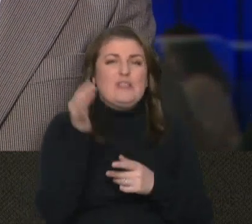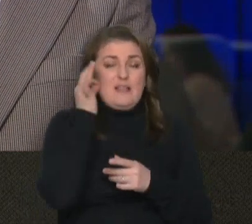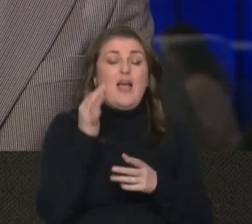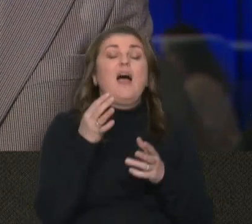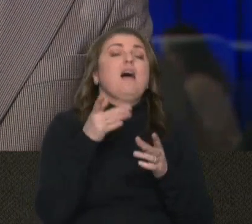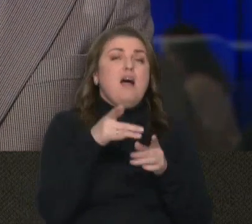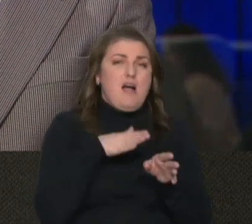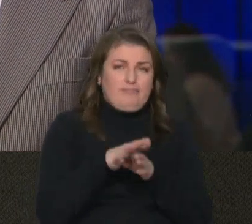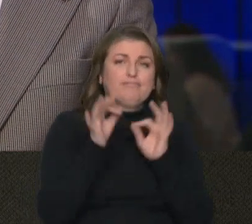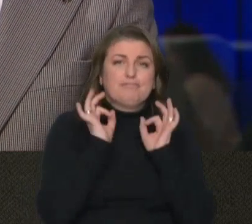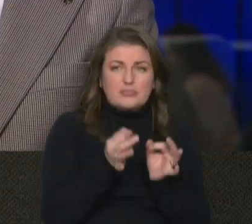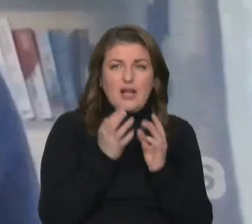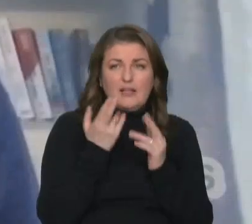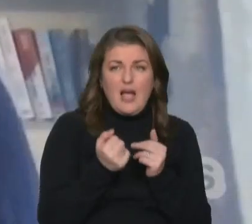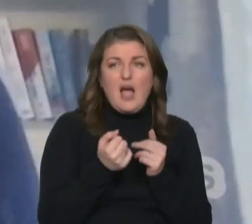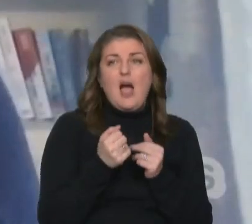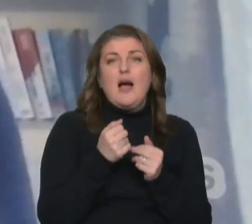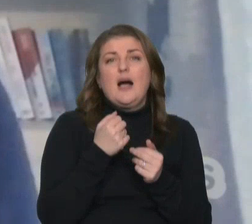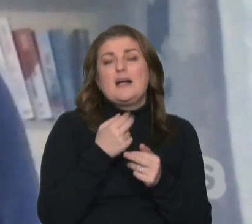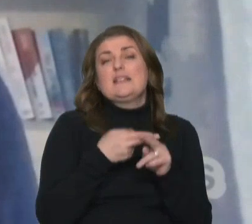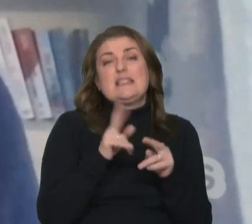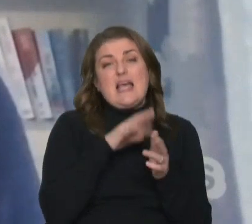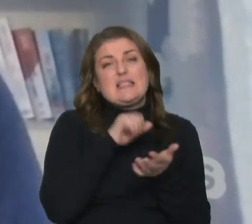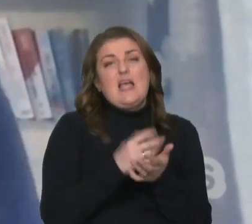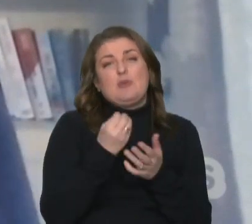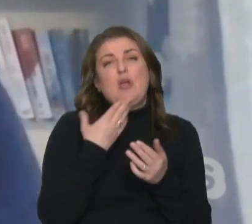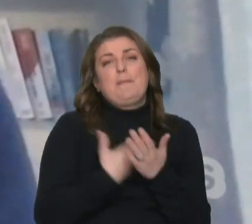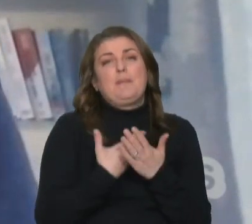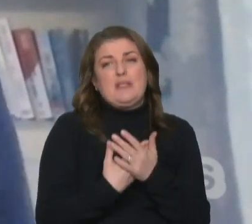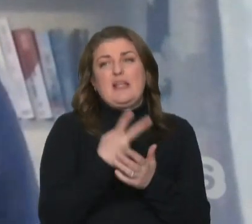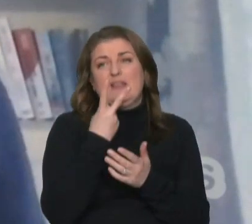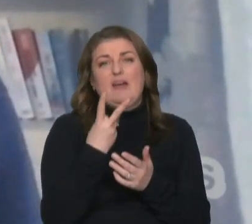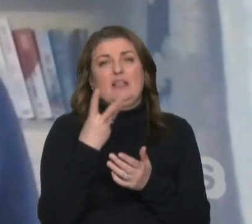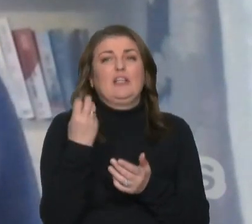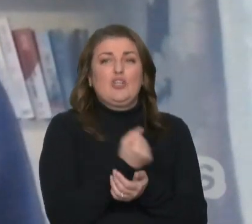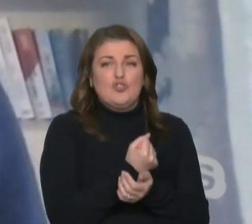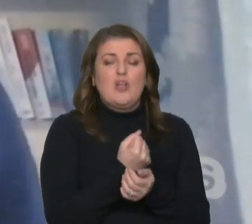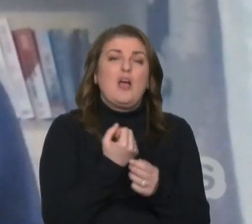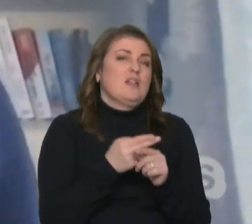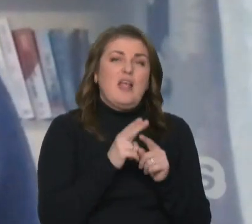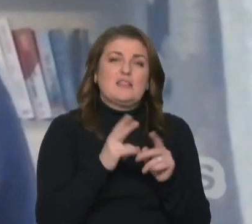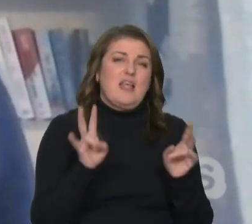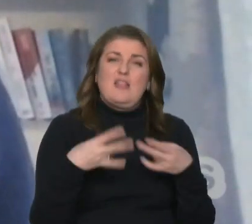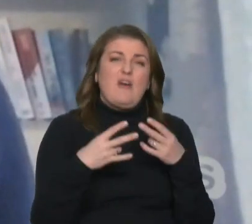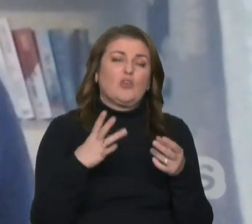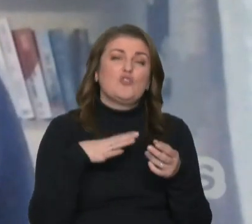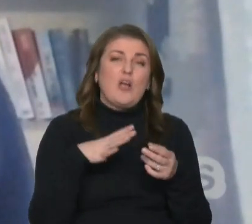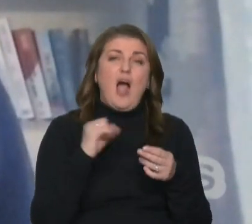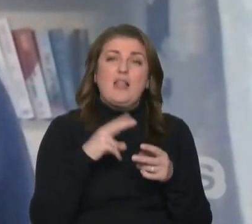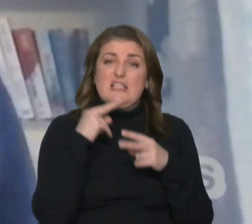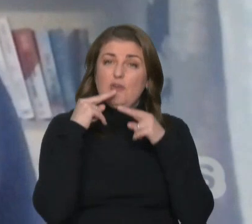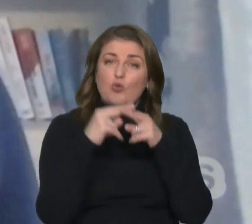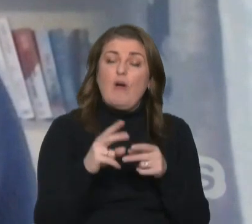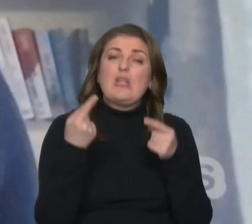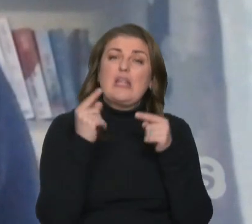Абсолютно праві, ви абсолютно праві, тому що це займе ще приблизно 2-3 тижні, на це не варто чекати. Але звернути